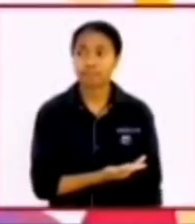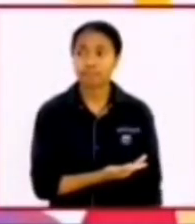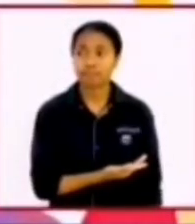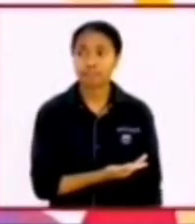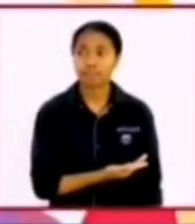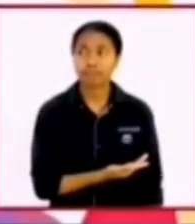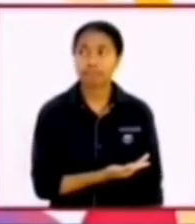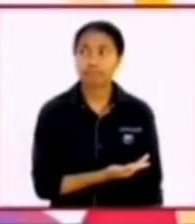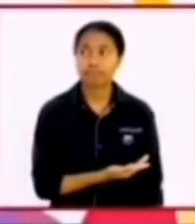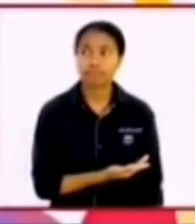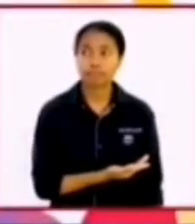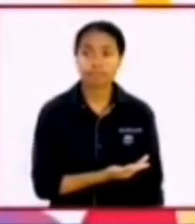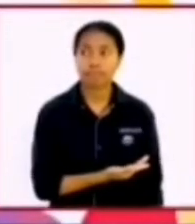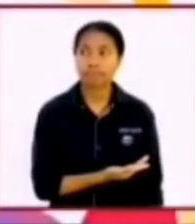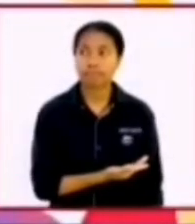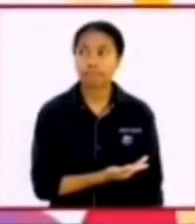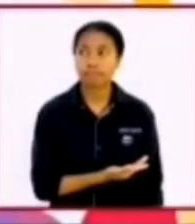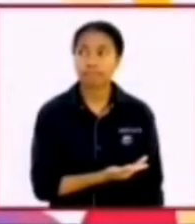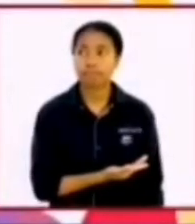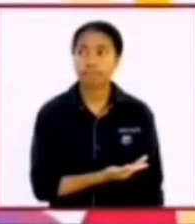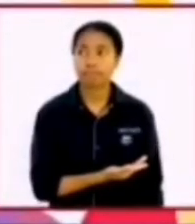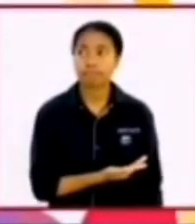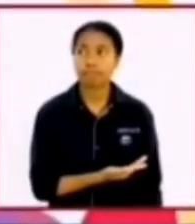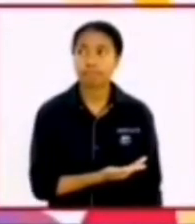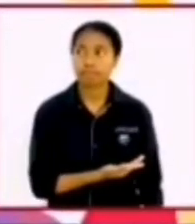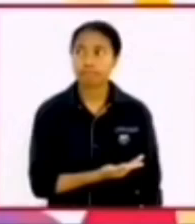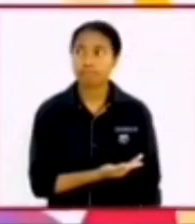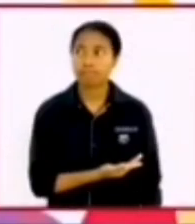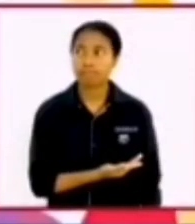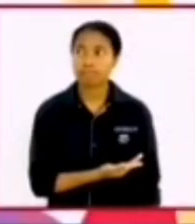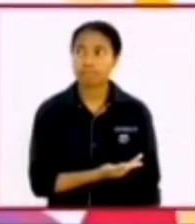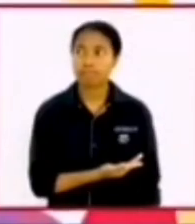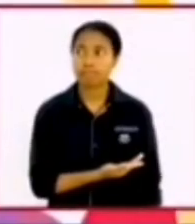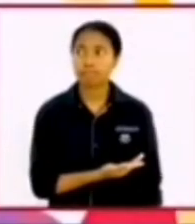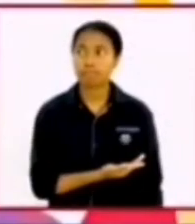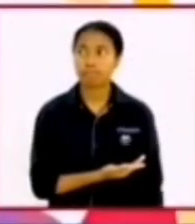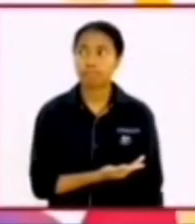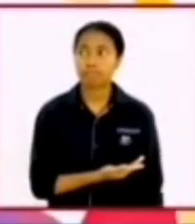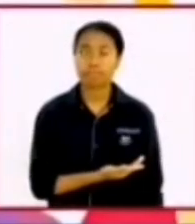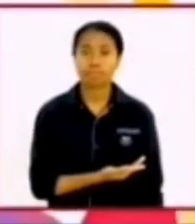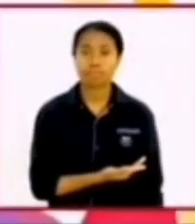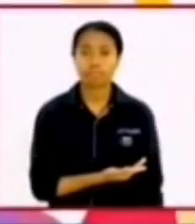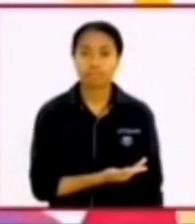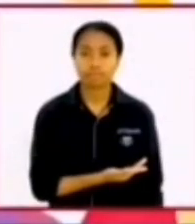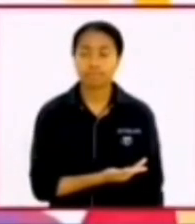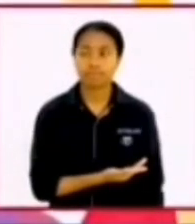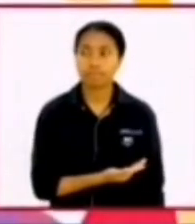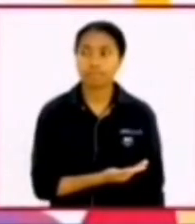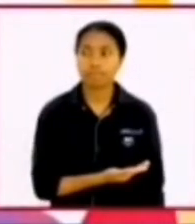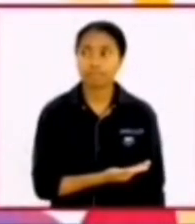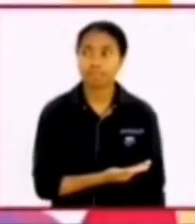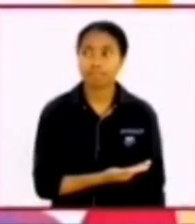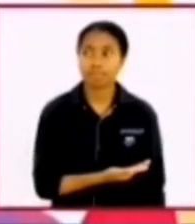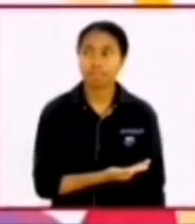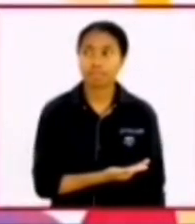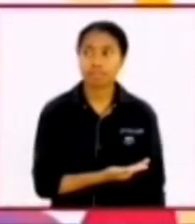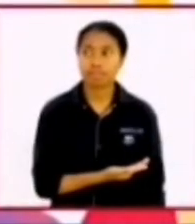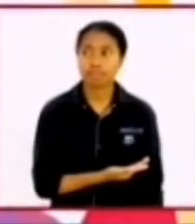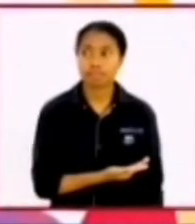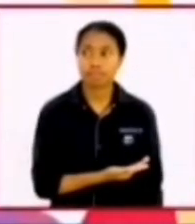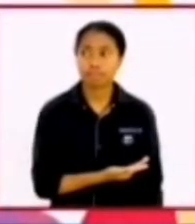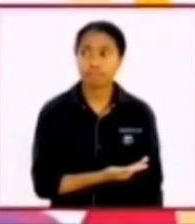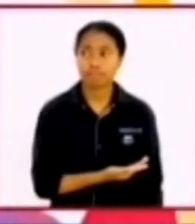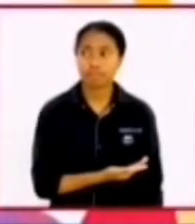Musa membelah lautan luas tergantung di tangan siapa kata pel dalam tanganku merupakan mainan anak-anak kata pel dalam tangan Daud